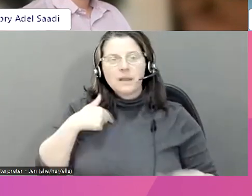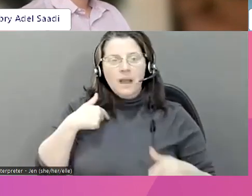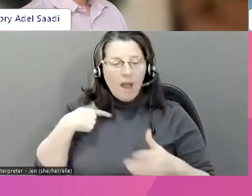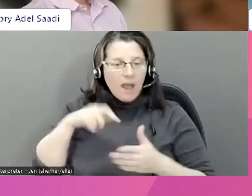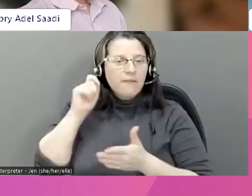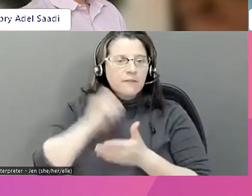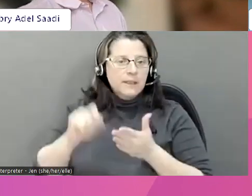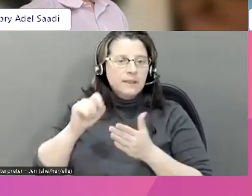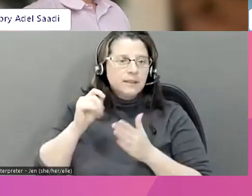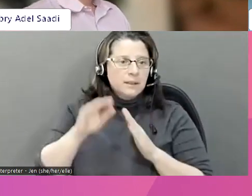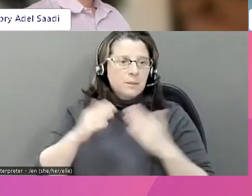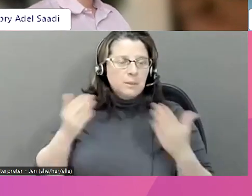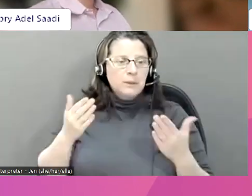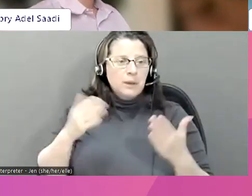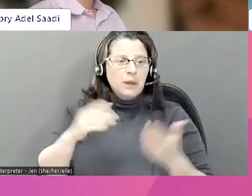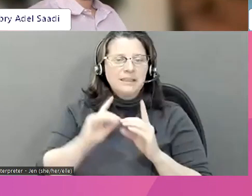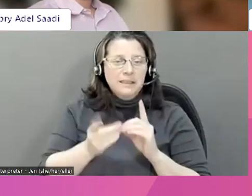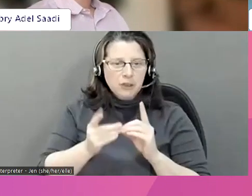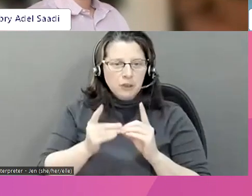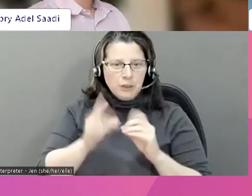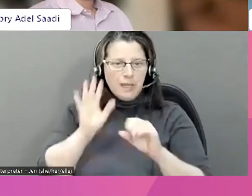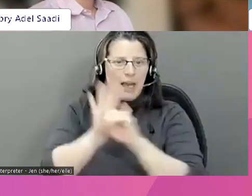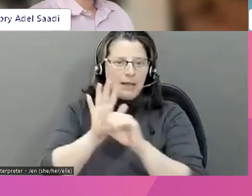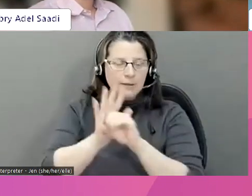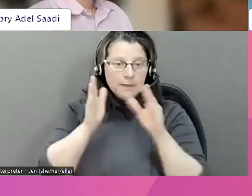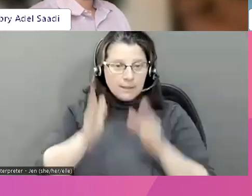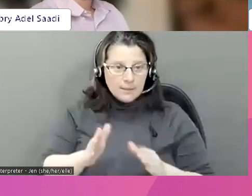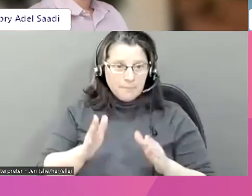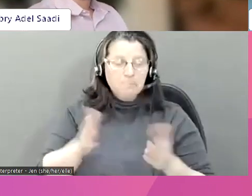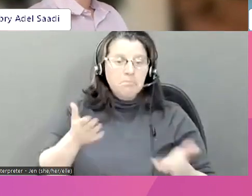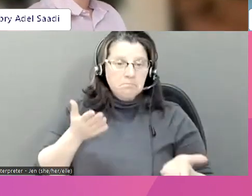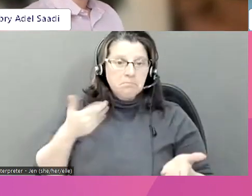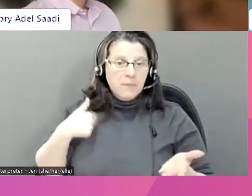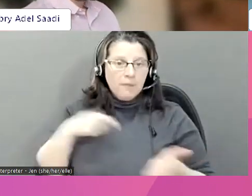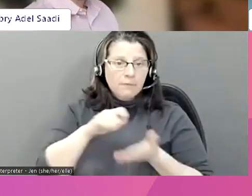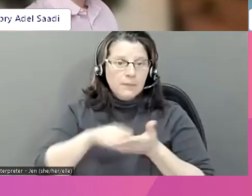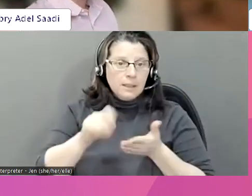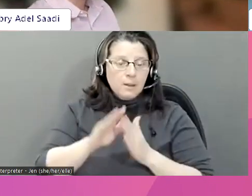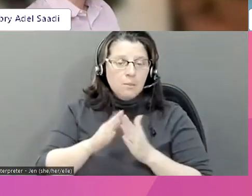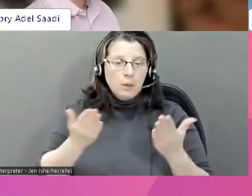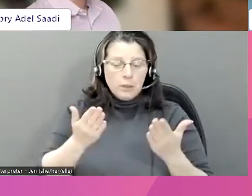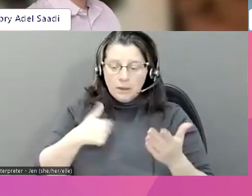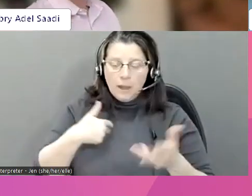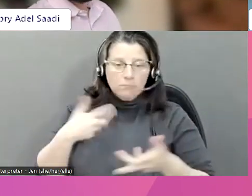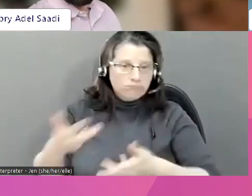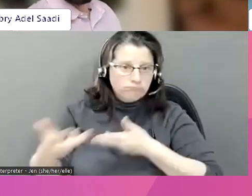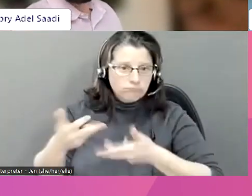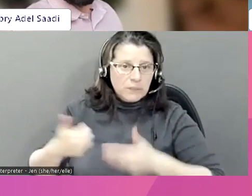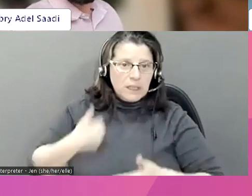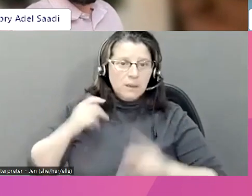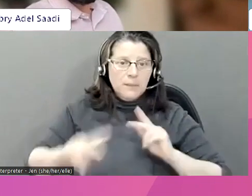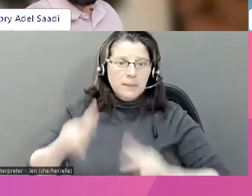sur l'activisme féministe numérique et cela m'a amenée à ce sujet de discuter avec les jeunes.